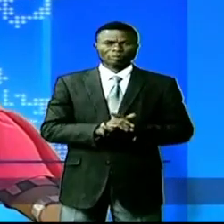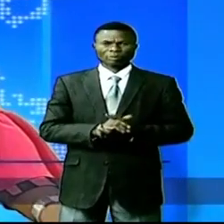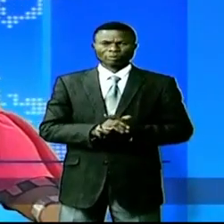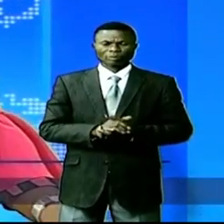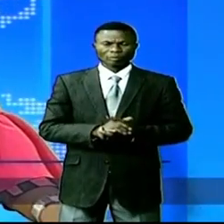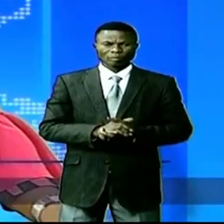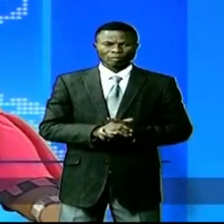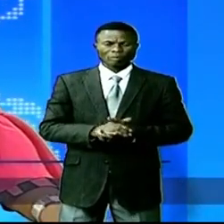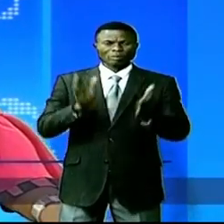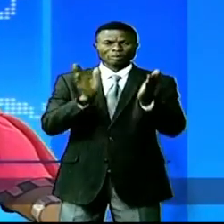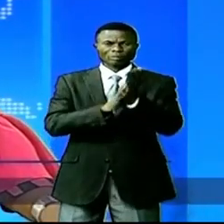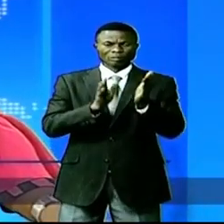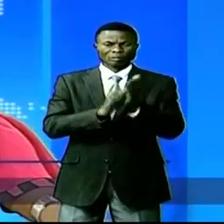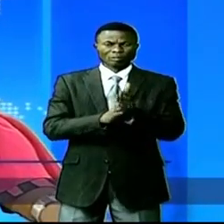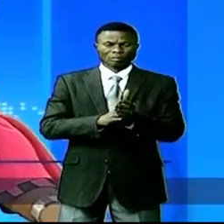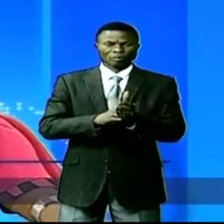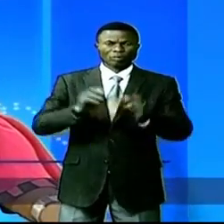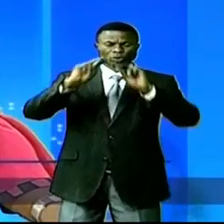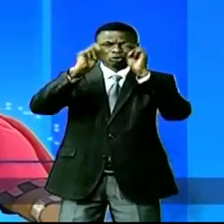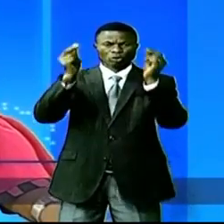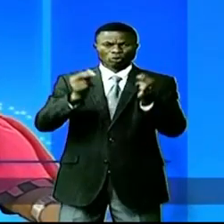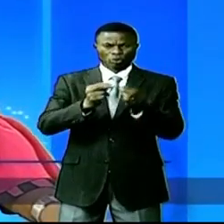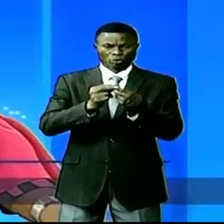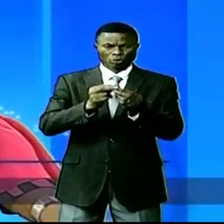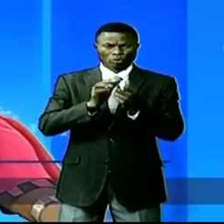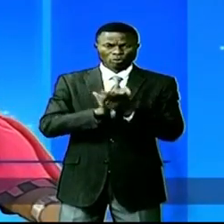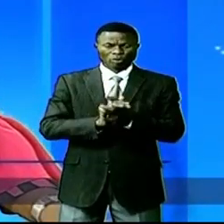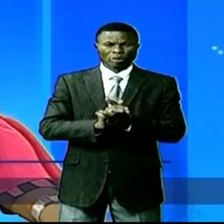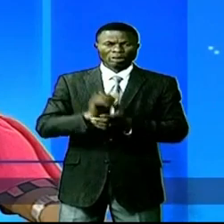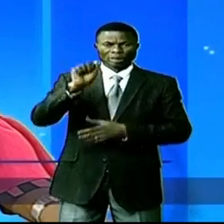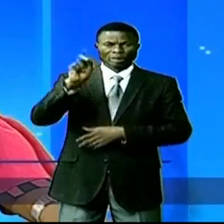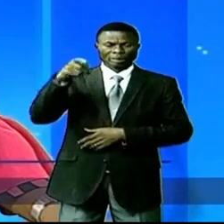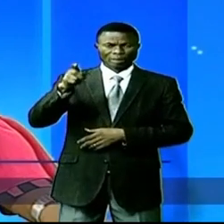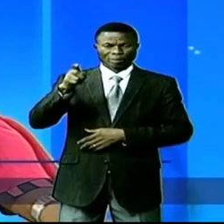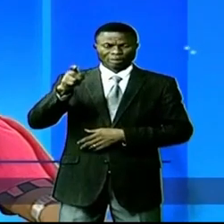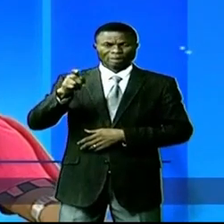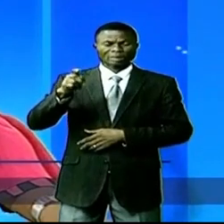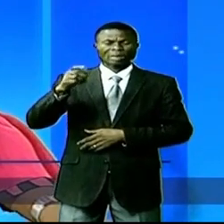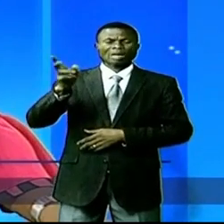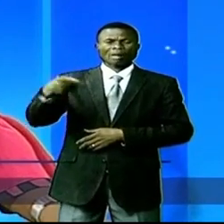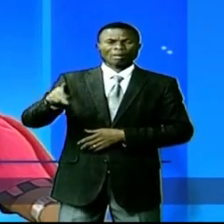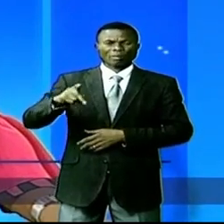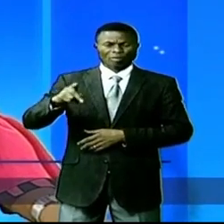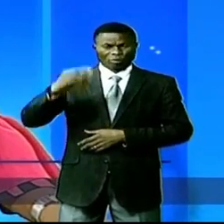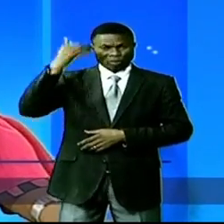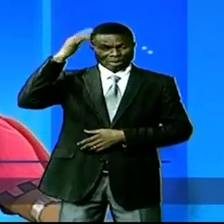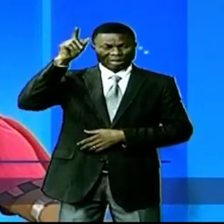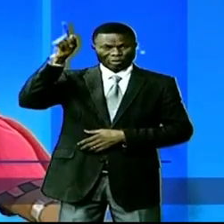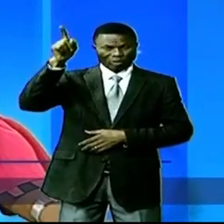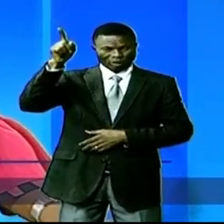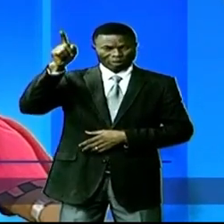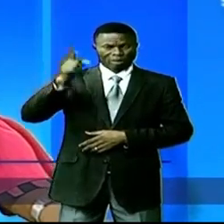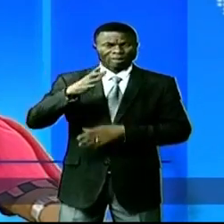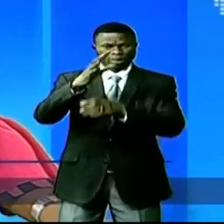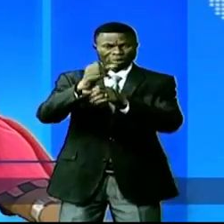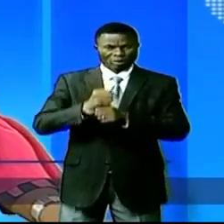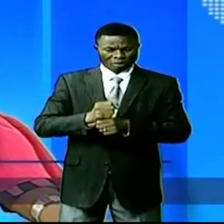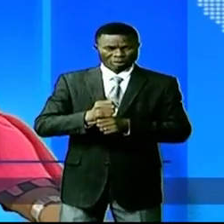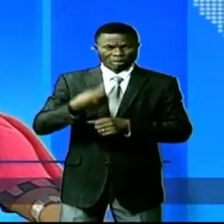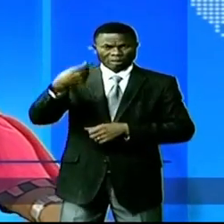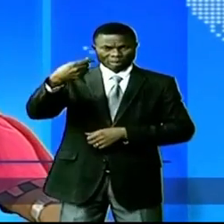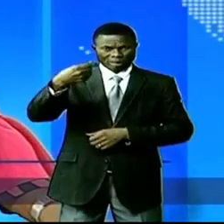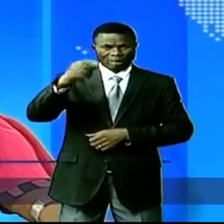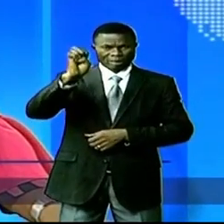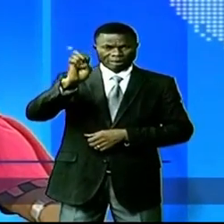Les écoles de la sous-division éducationnelle de l'EPST Guimena, province du Sud-Oubongui, ont réceptionné un lot